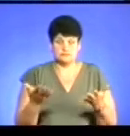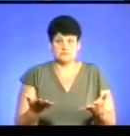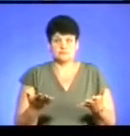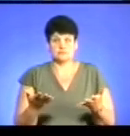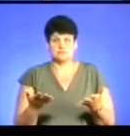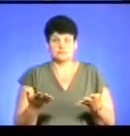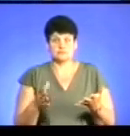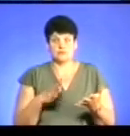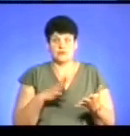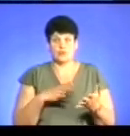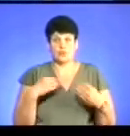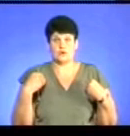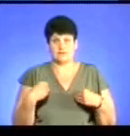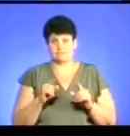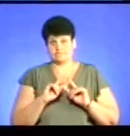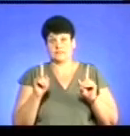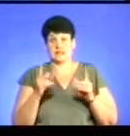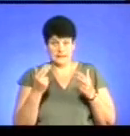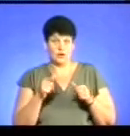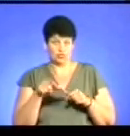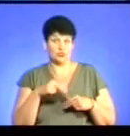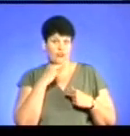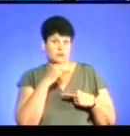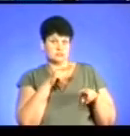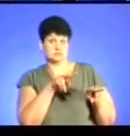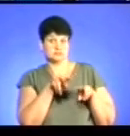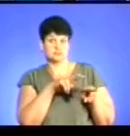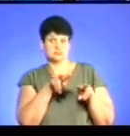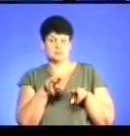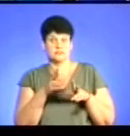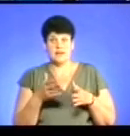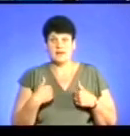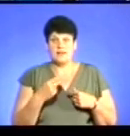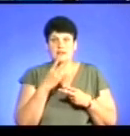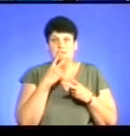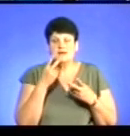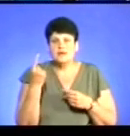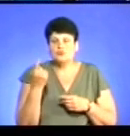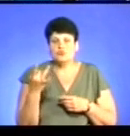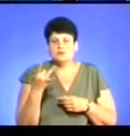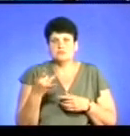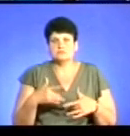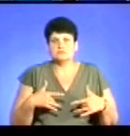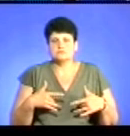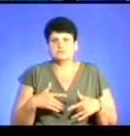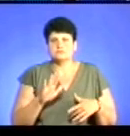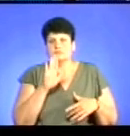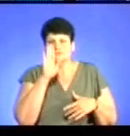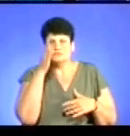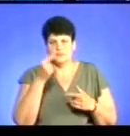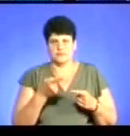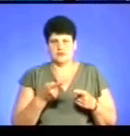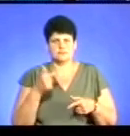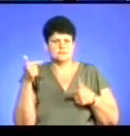вони одягнуті специфічно. Так, люди, звичайно, звертають увагу, дивляться, але я не помітив жодної агресії в їхній бік, так, якихось